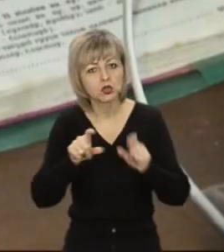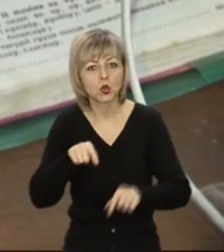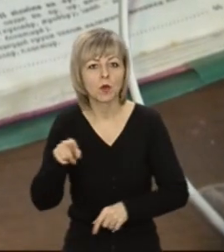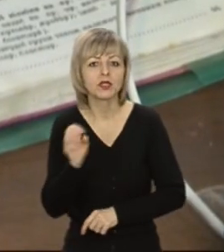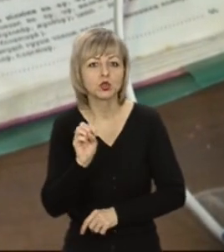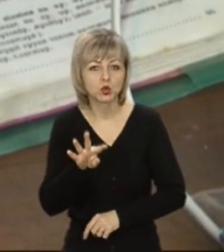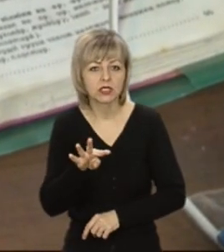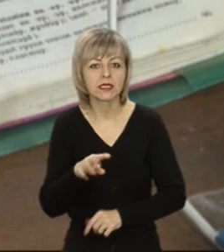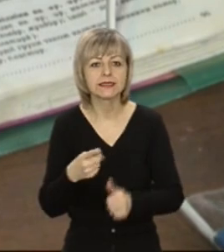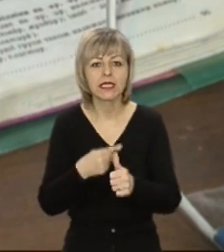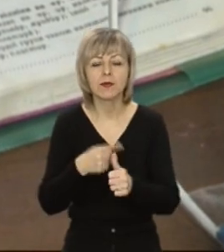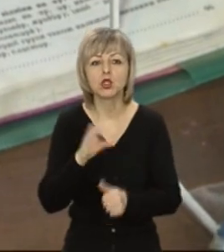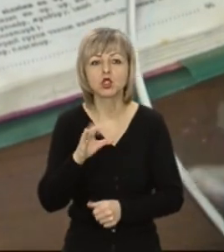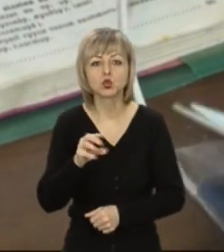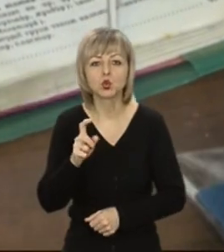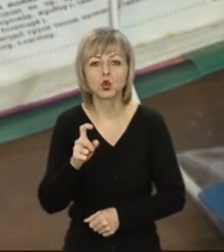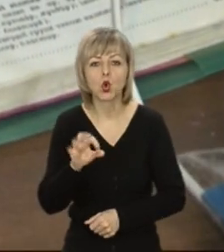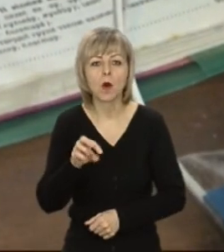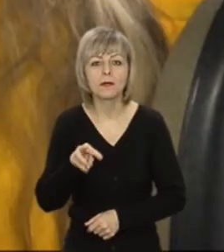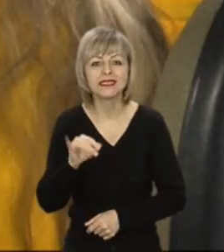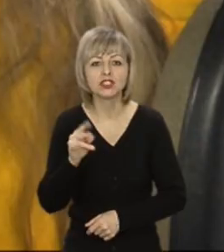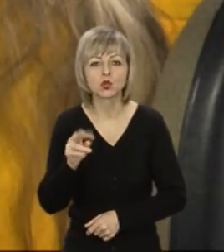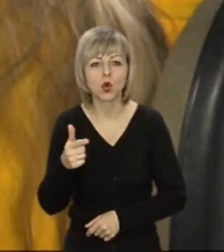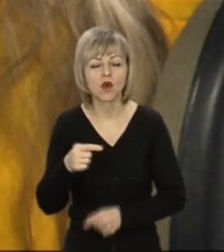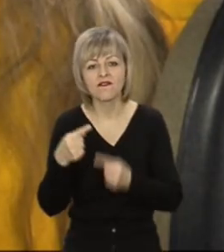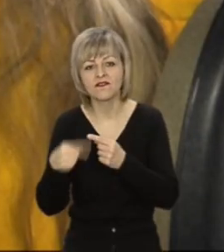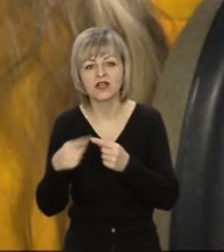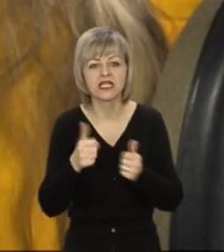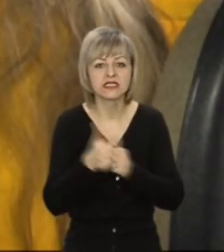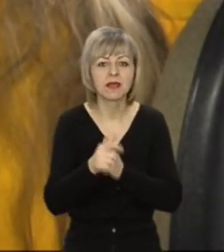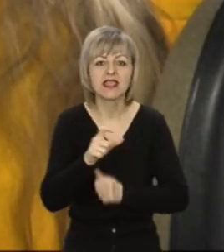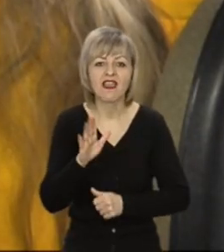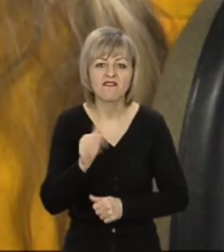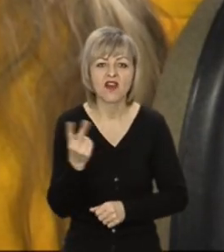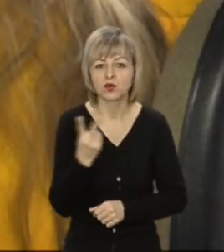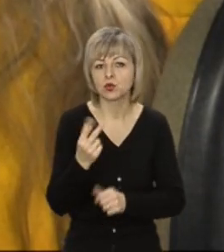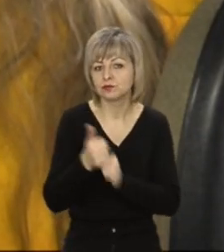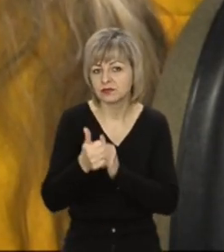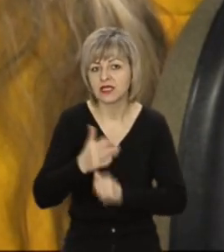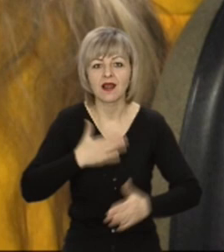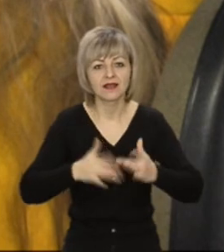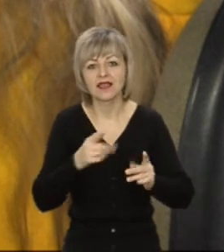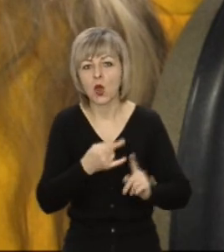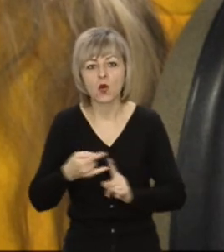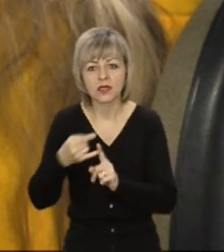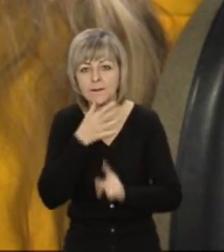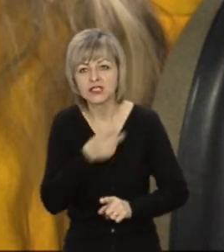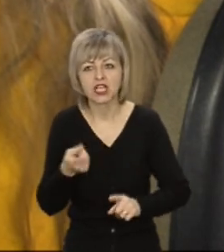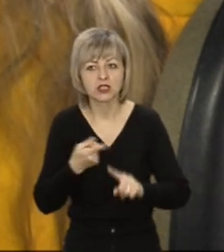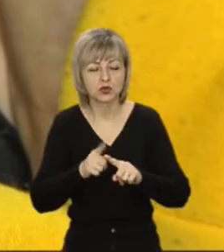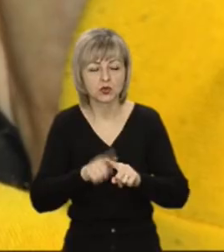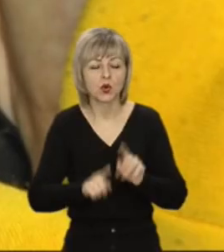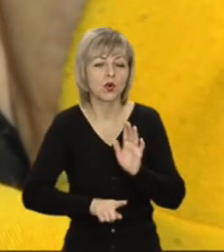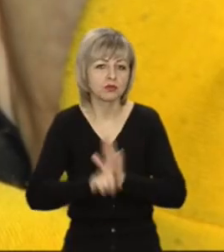номер 14 імені Сухомлинського у різні зміни. Єва, яка навчається у другу, радіє онлайну, під час якого уроки